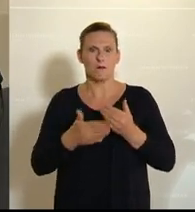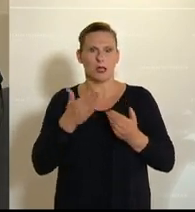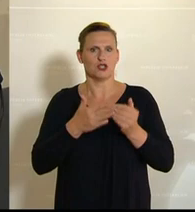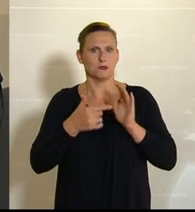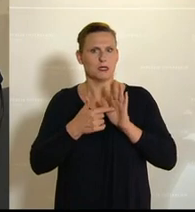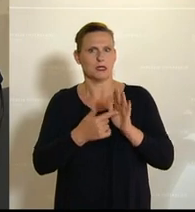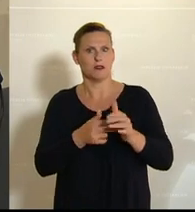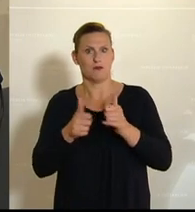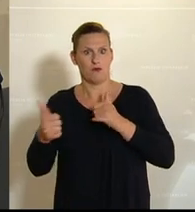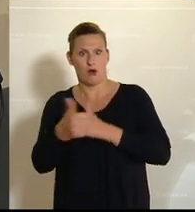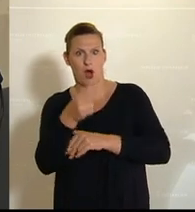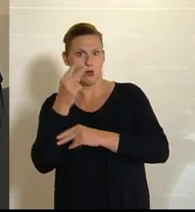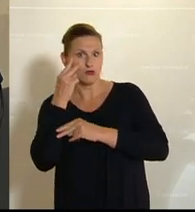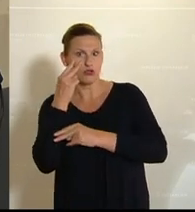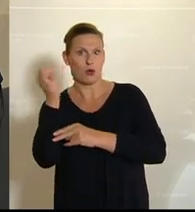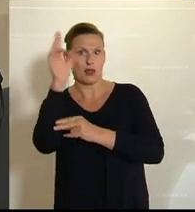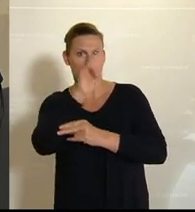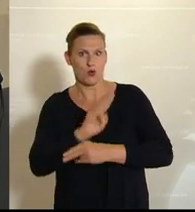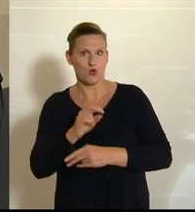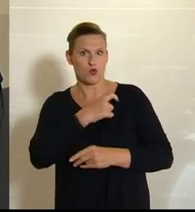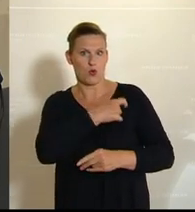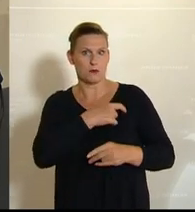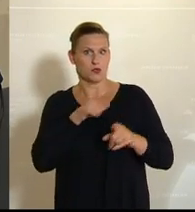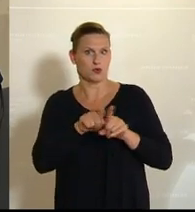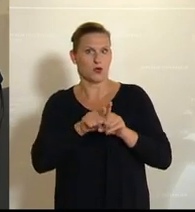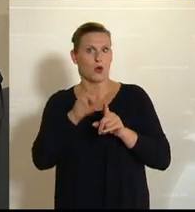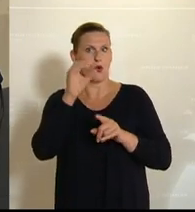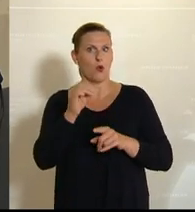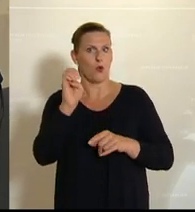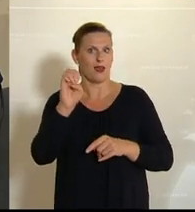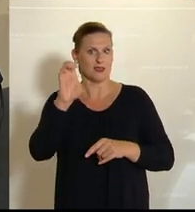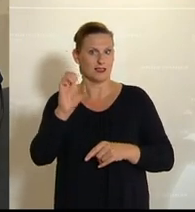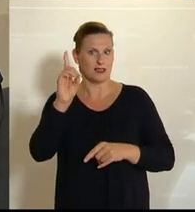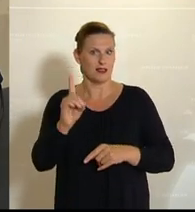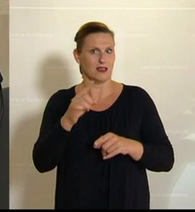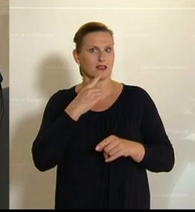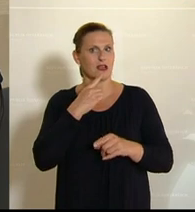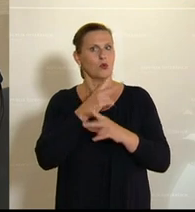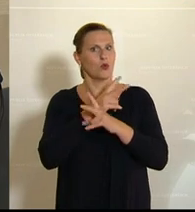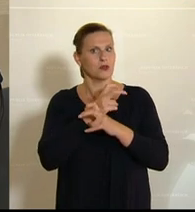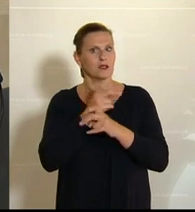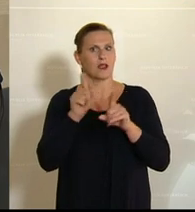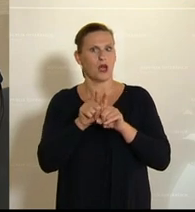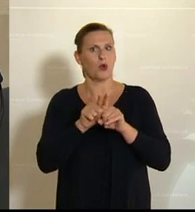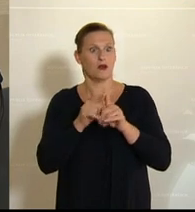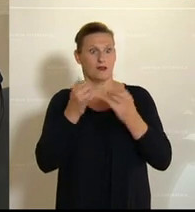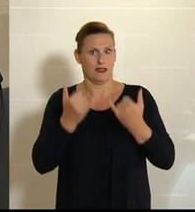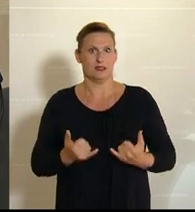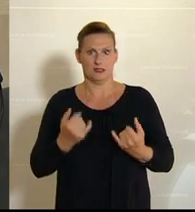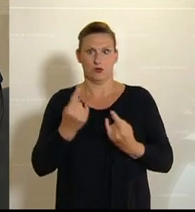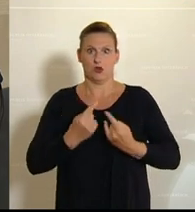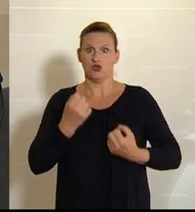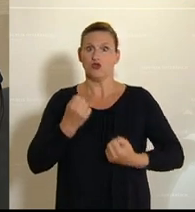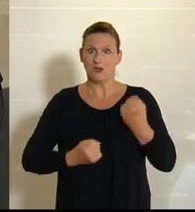Prognosen der Europäischen Kommission und auch der OECD Glauben schenkt, dann würde das heißen, dass Österreich trotz dieser schwierigen Situation